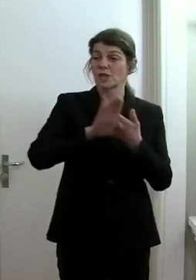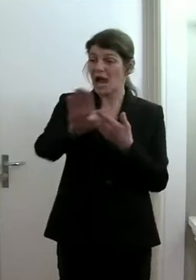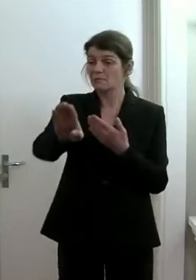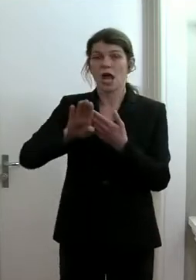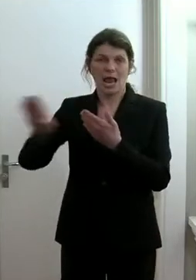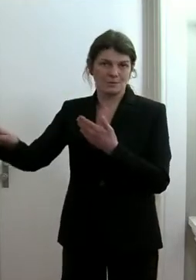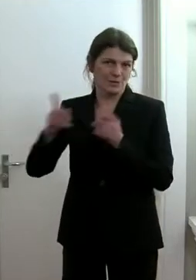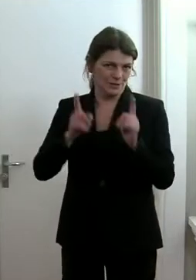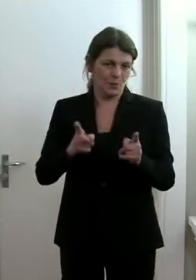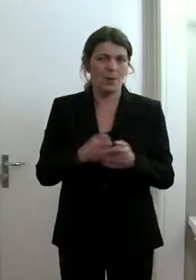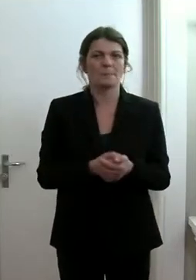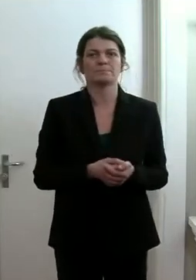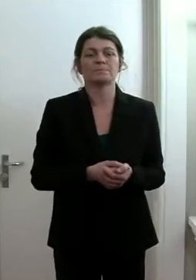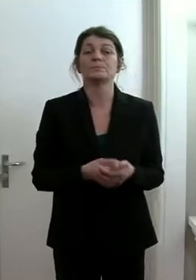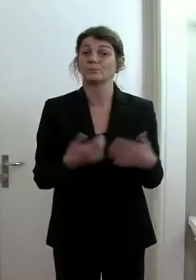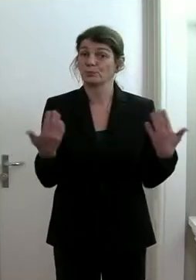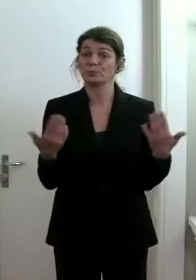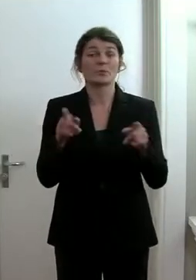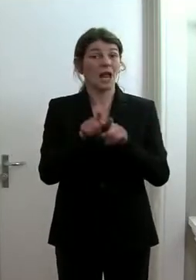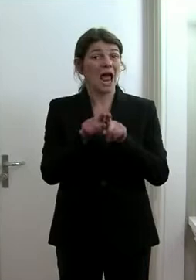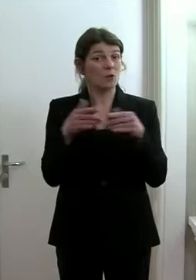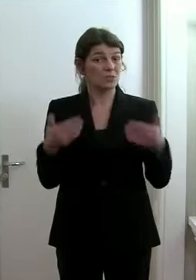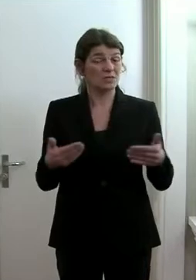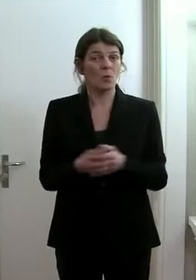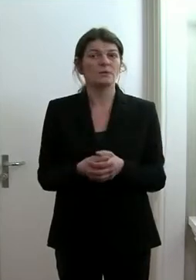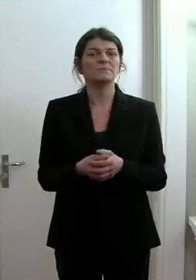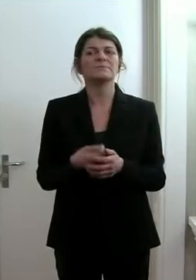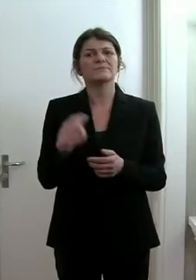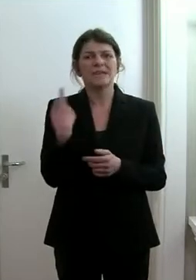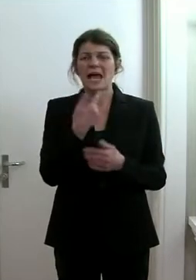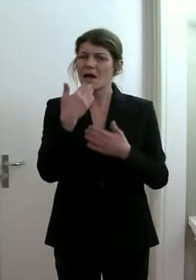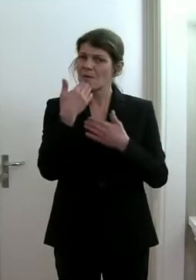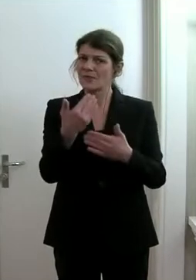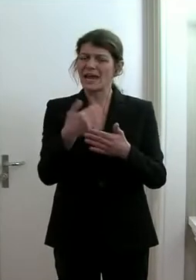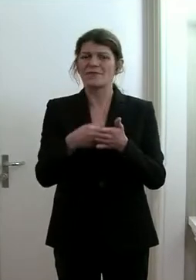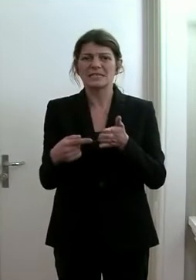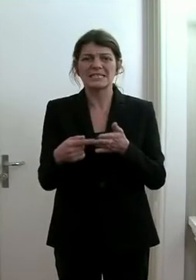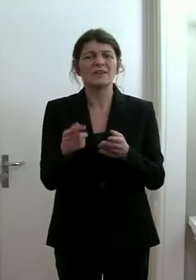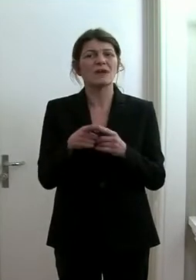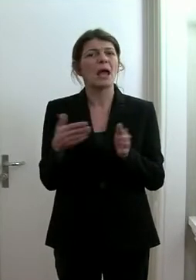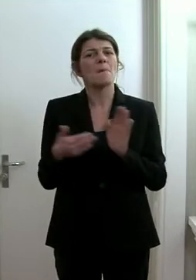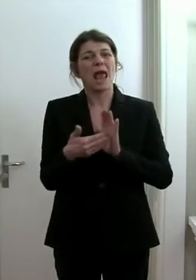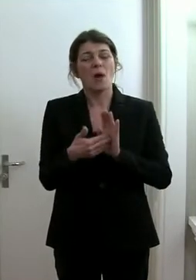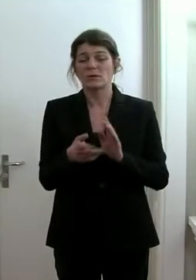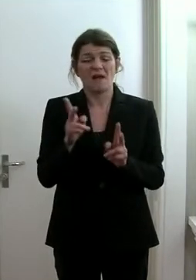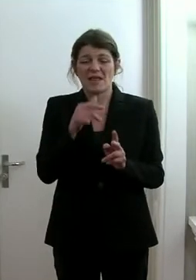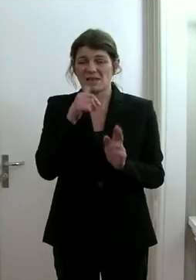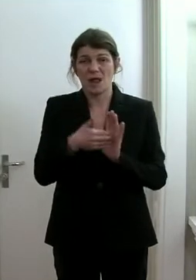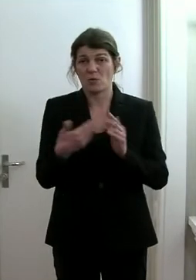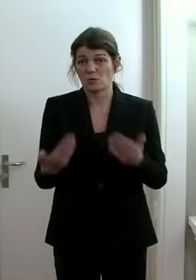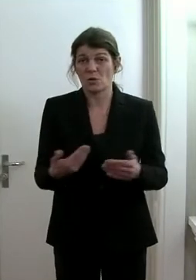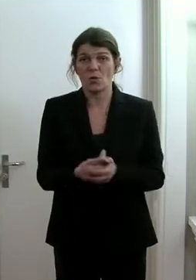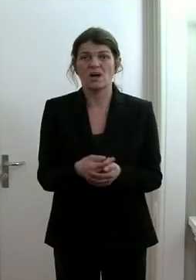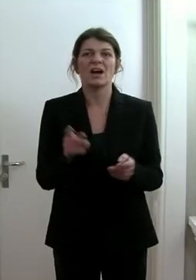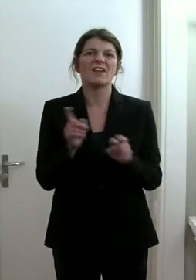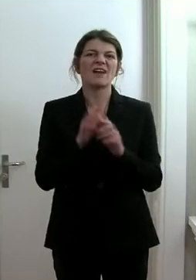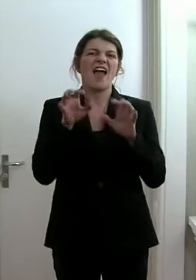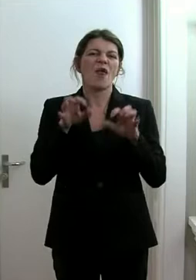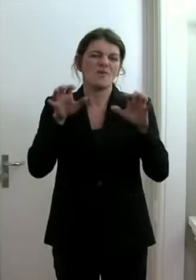einzuhalten. Ebenso empfehlen wir zu verzichten auf diesen Brauch, der eigentlich keiner ist, nämlich Halloween.